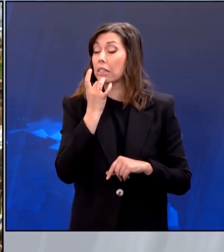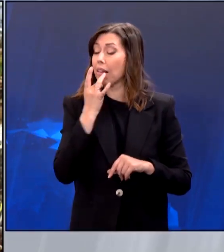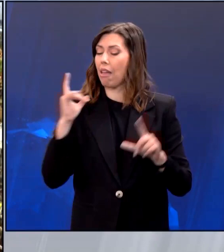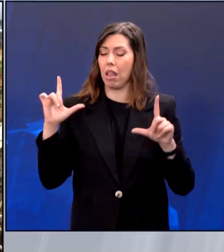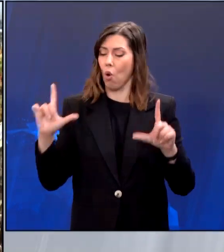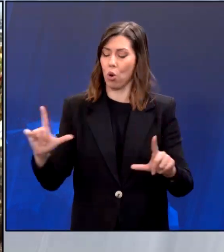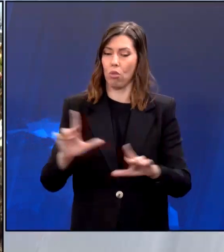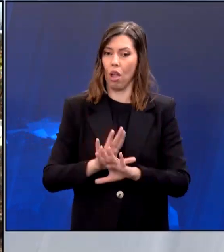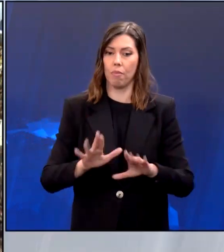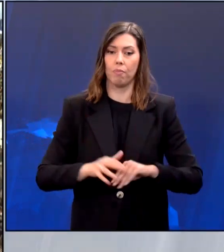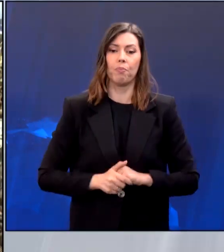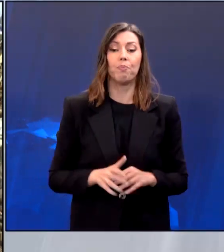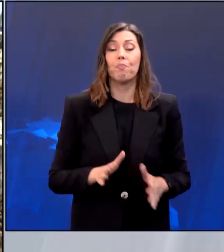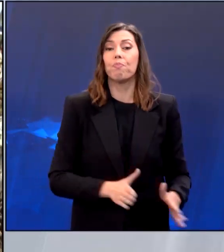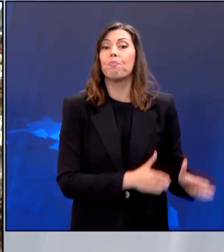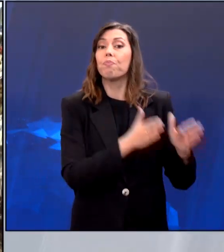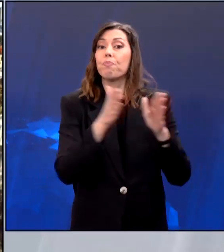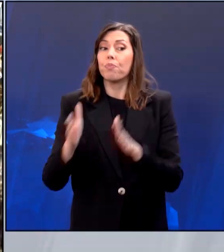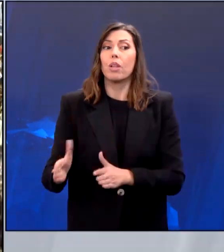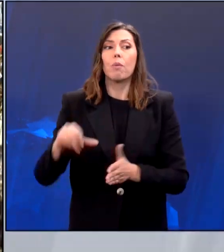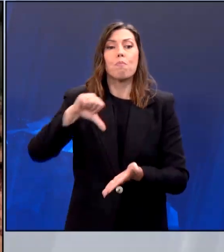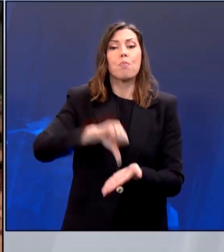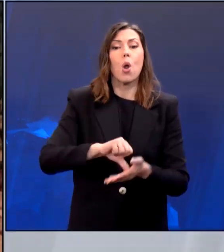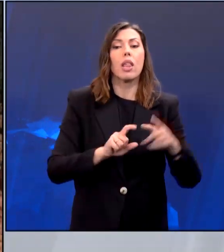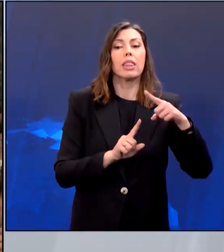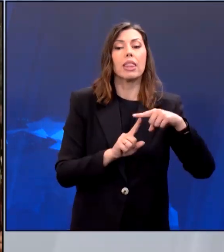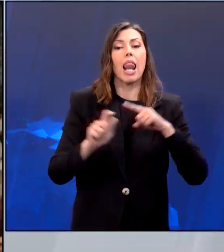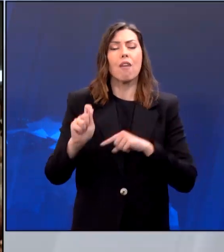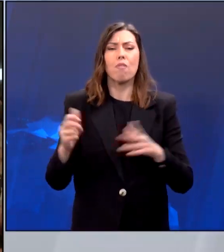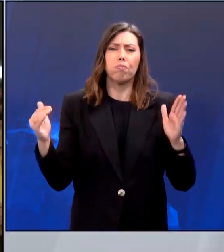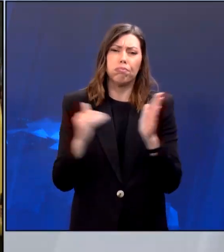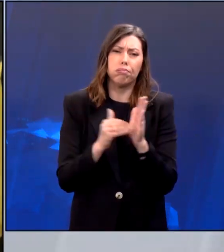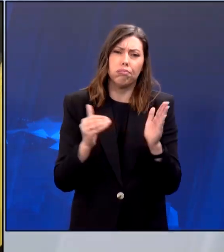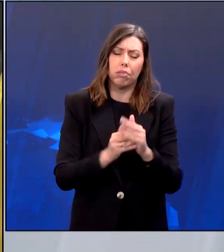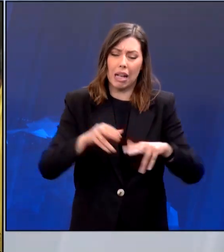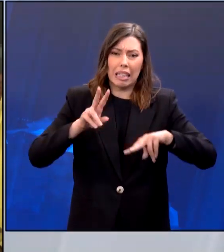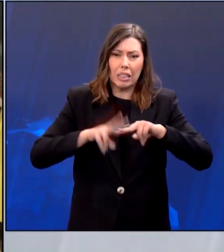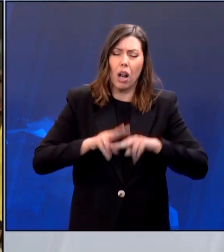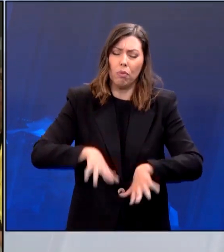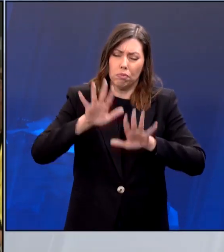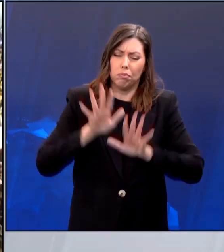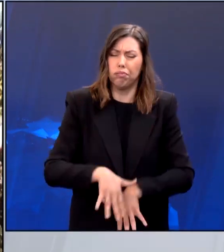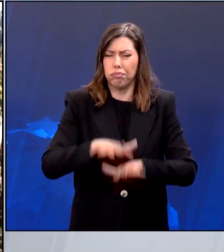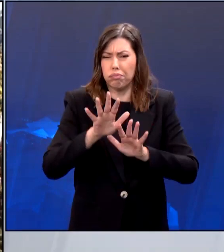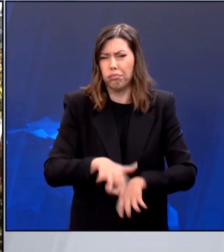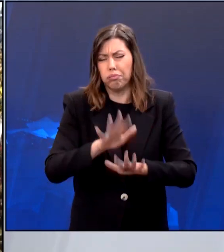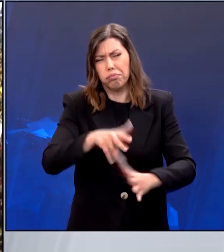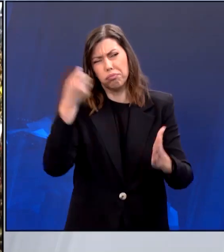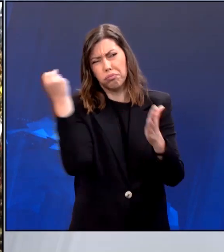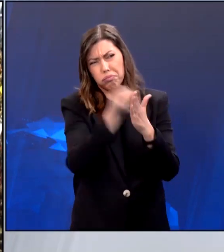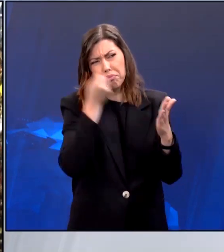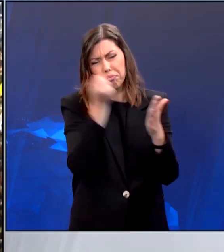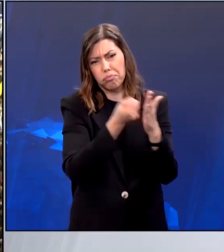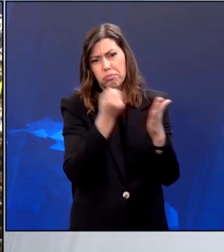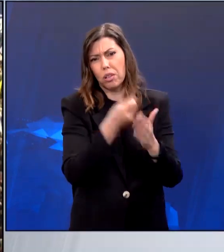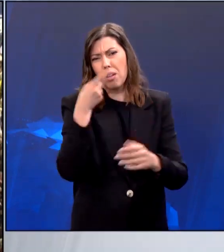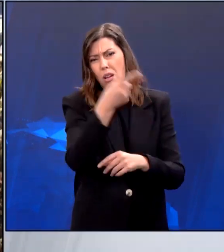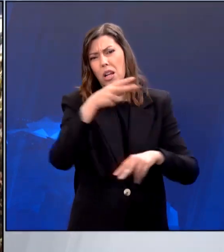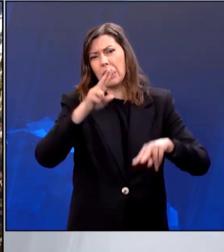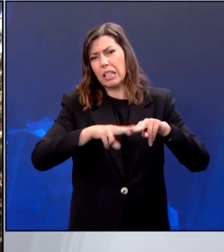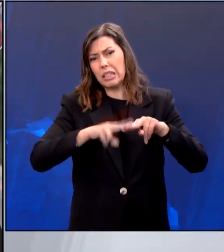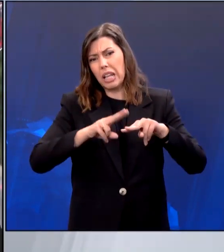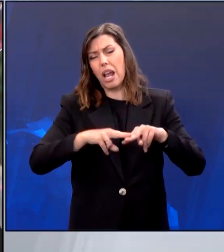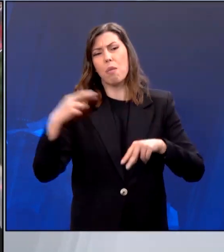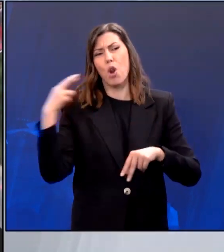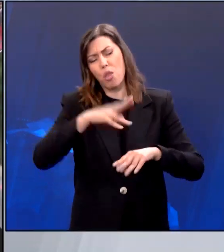Την ίδια ώρα, στο Τελαβίβ, χιλιάδες Ισραηλινοί διαδήλωσαν εναντίον της κυβέρνησης Νετανιάχου και ζήτησαν άμεση απελευθέρωση των